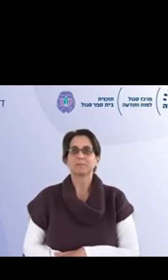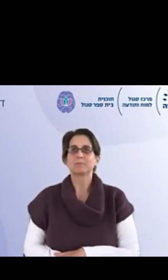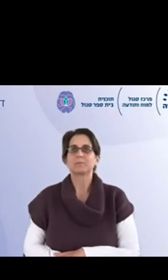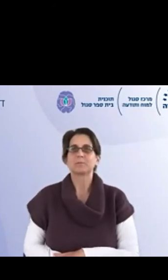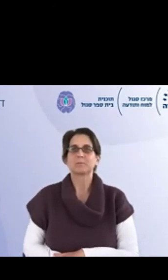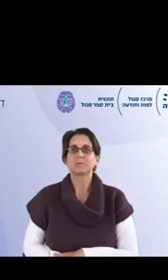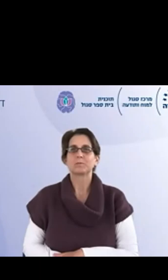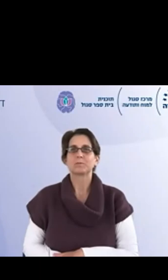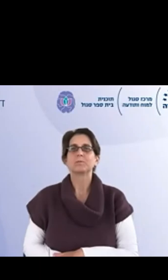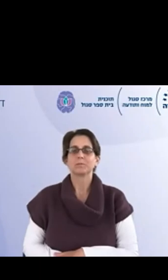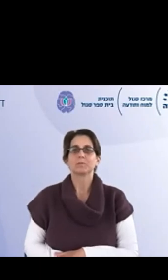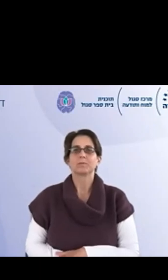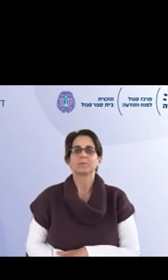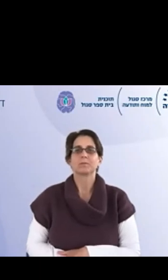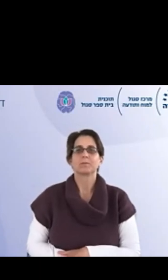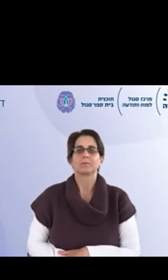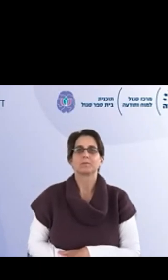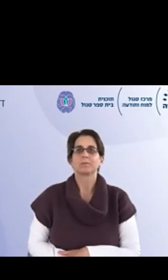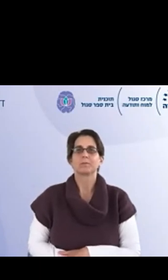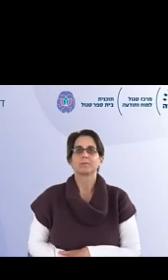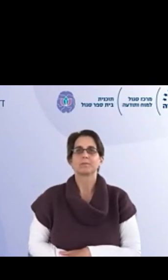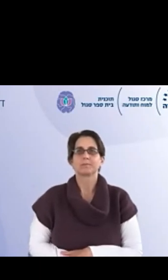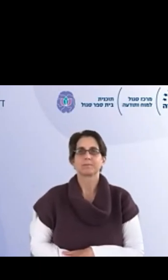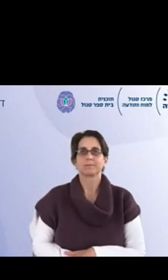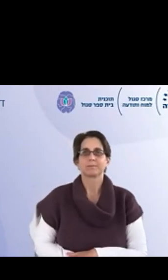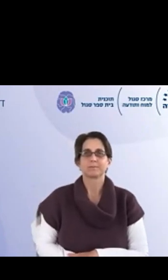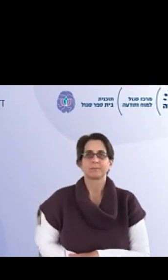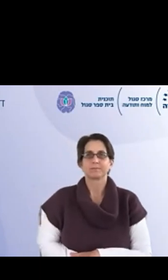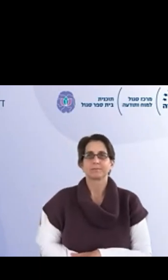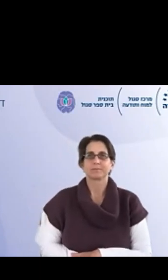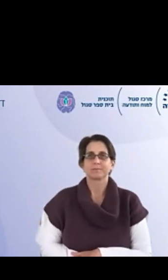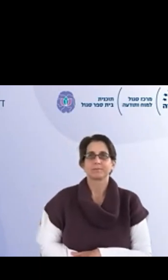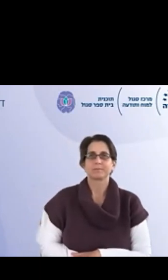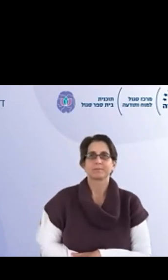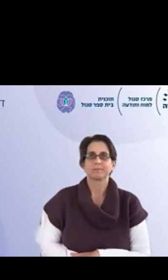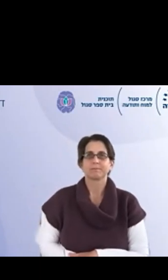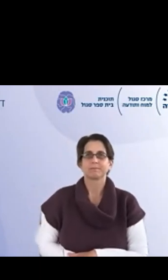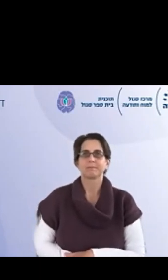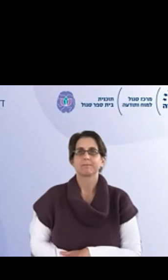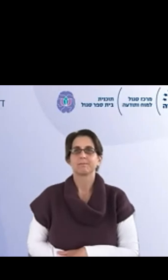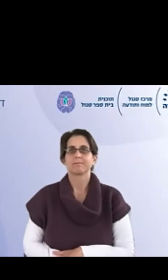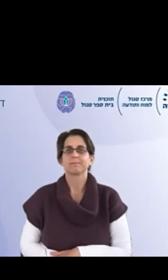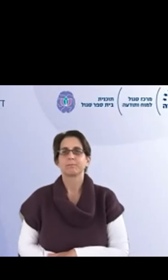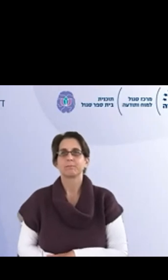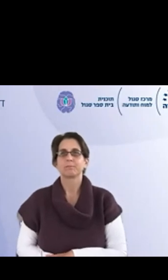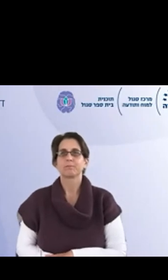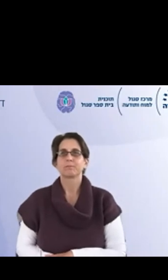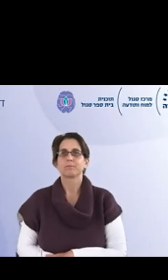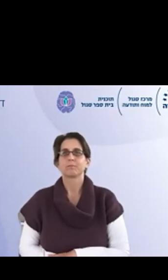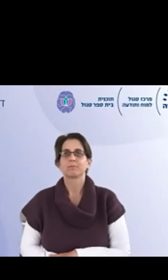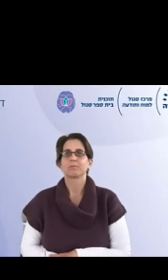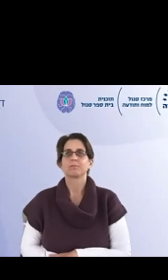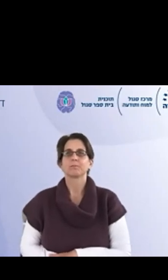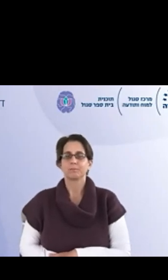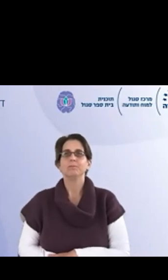בשביל תשע שנים בניו הרבה מאלה ששמעתי אמרו שהם חדשים או פחות אותנו הרבה שנים אני שמעתי על מודל של ההגדרה